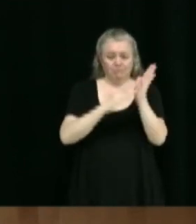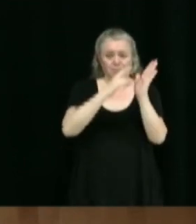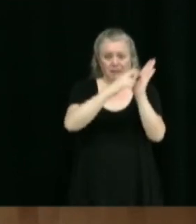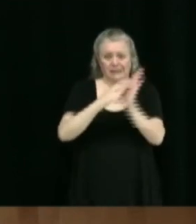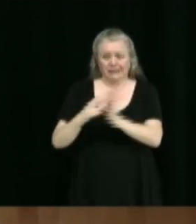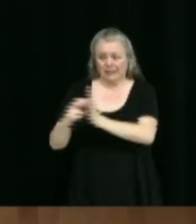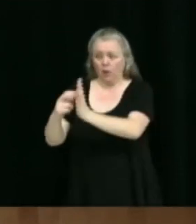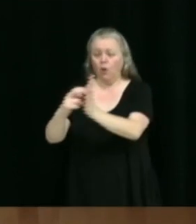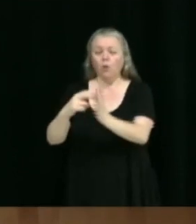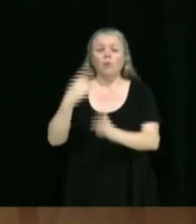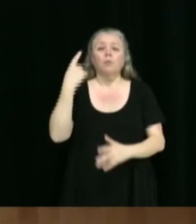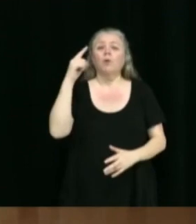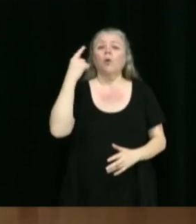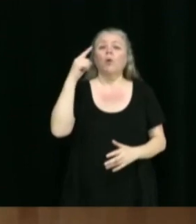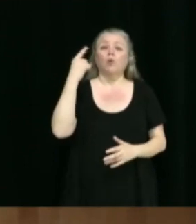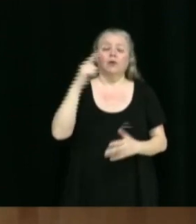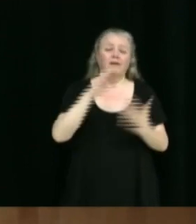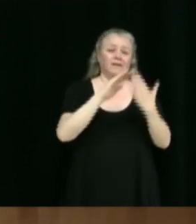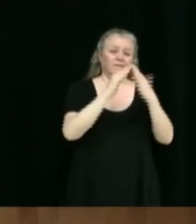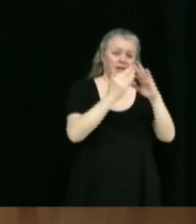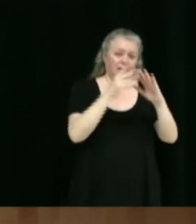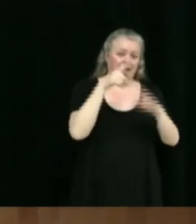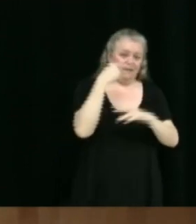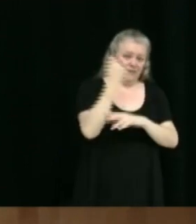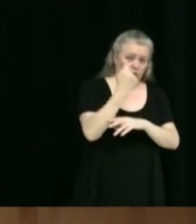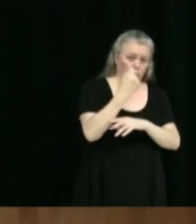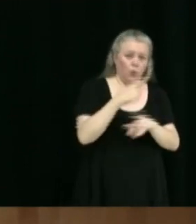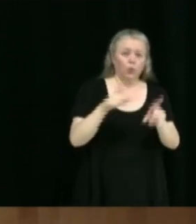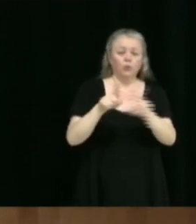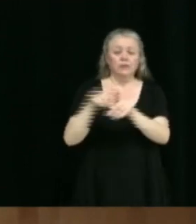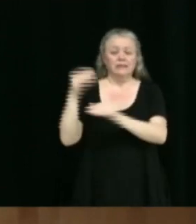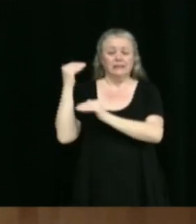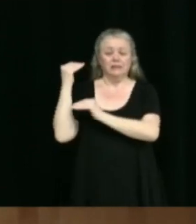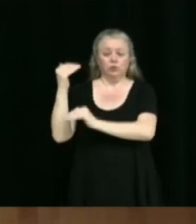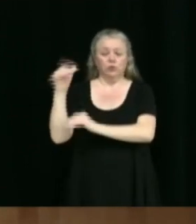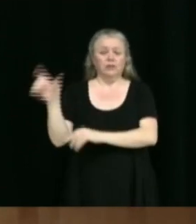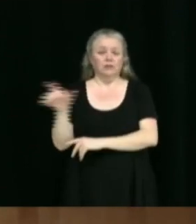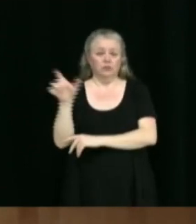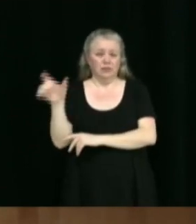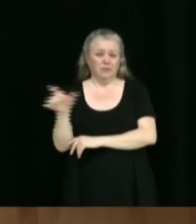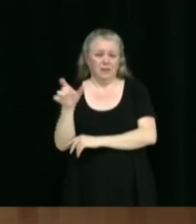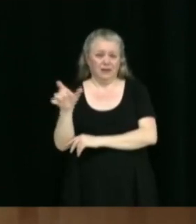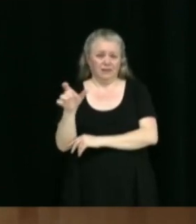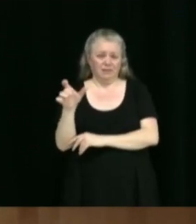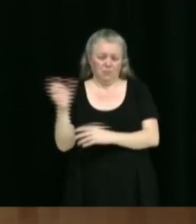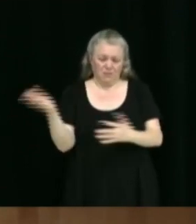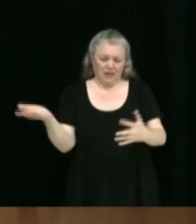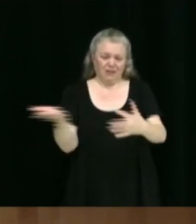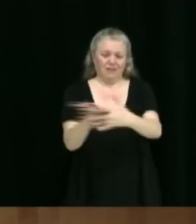Vitérieville et de la Sûreté du Québec interviennent afin que cette situation cesse.